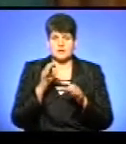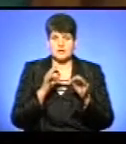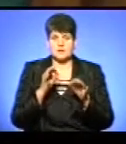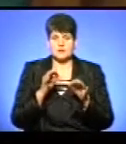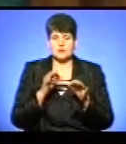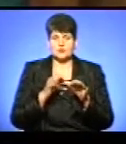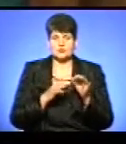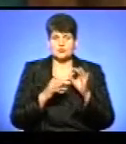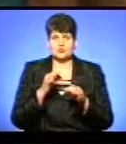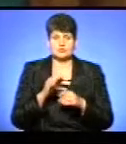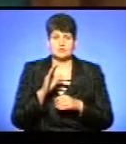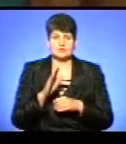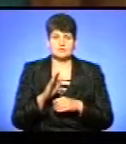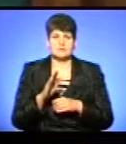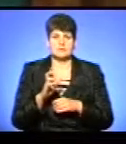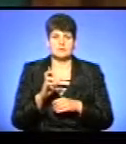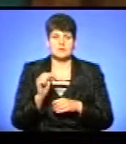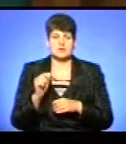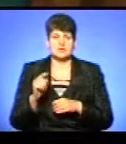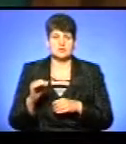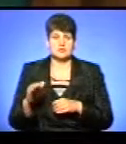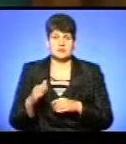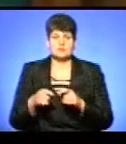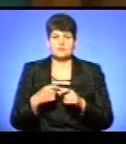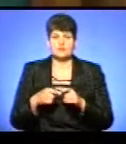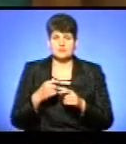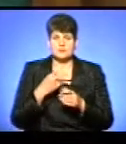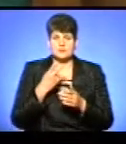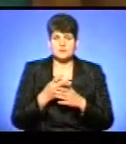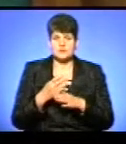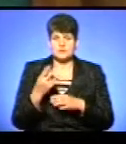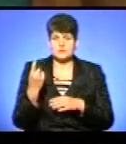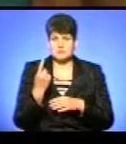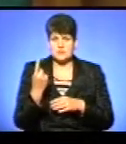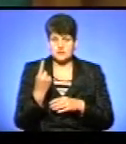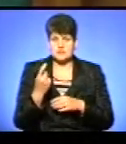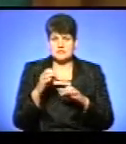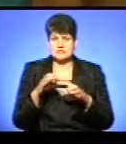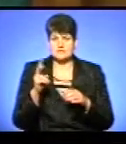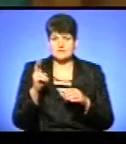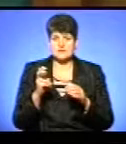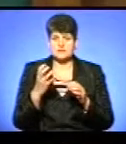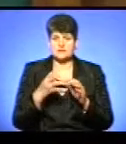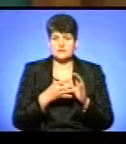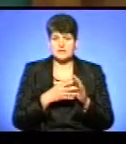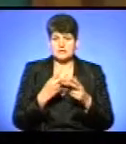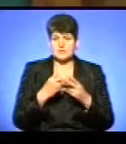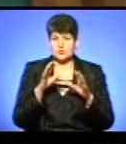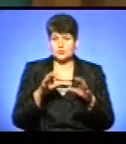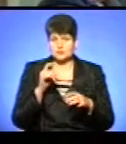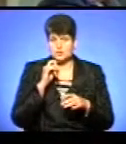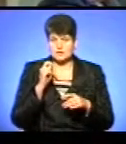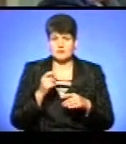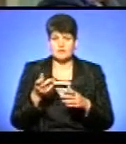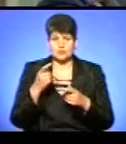Базан. «Кушній рад та ГЛК в чинні кимінального правопорушення передбачені першої статті 249 Кримінального кодексу України оголошується